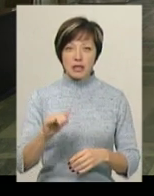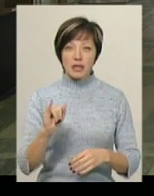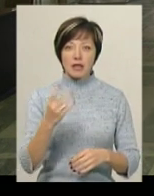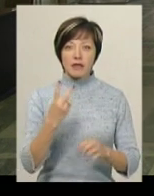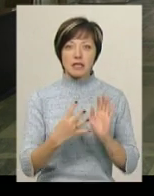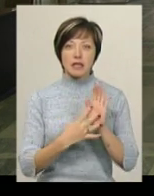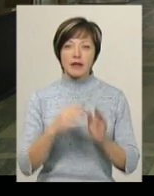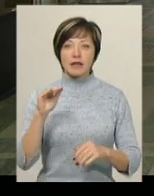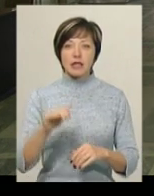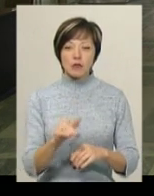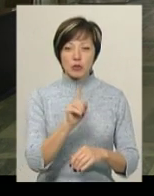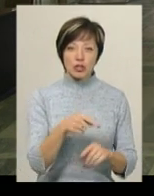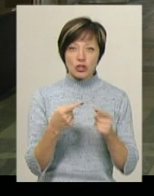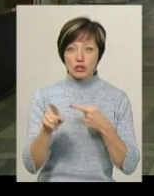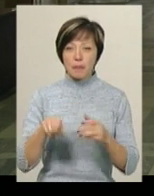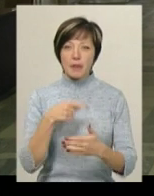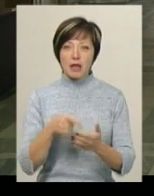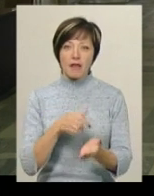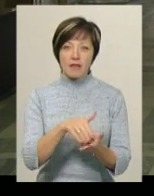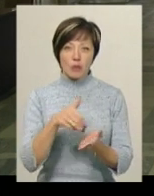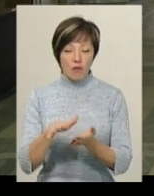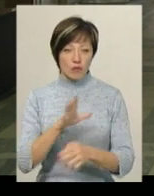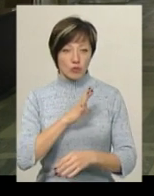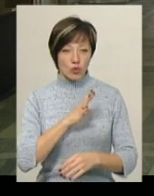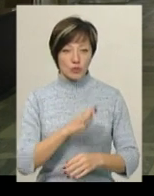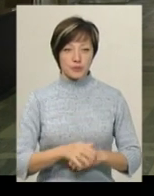29 тисяч по тих чи інших питаннях відмовлено було.